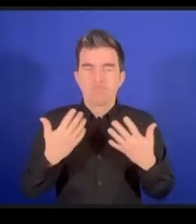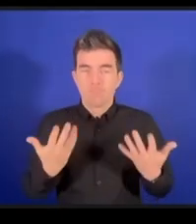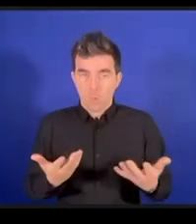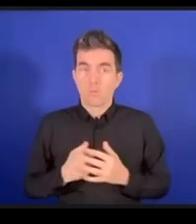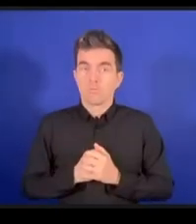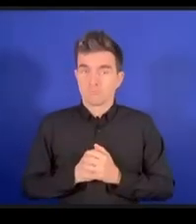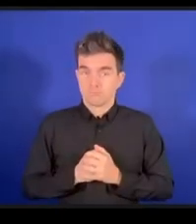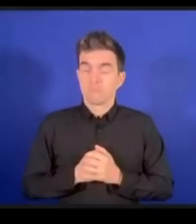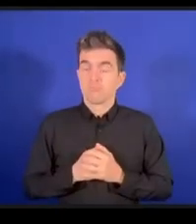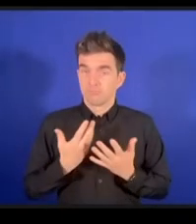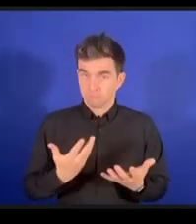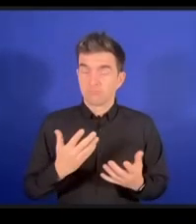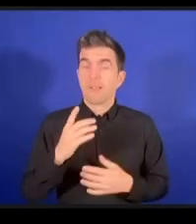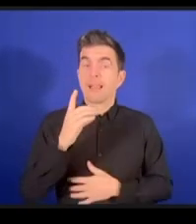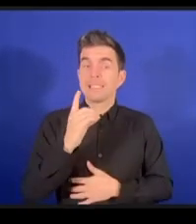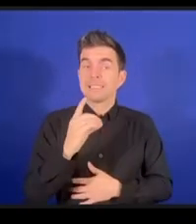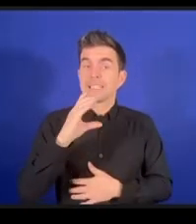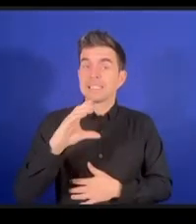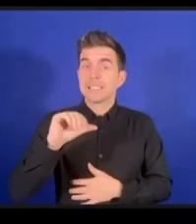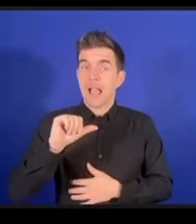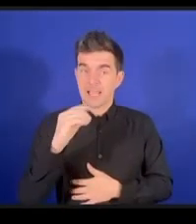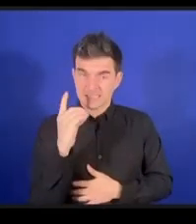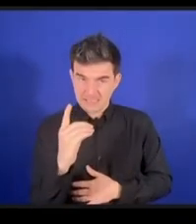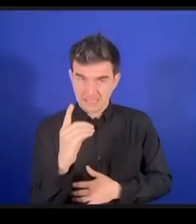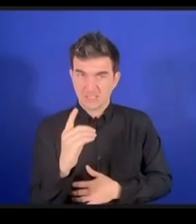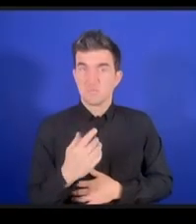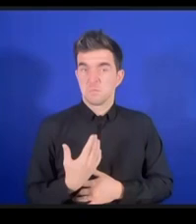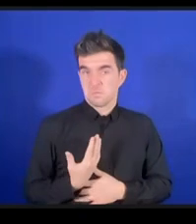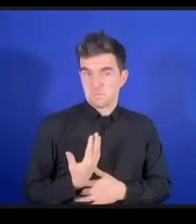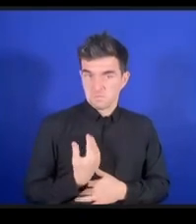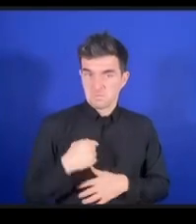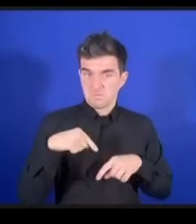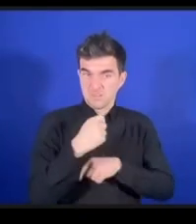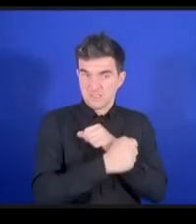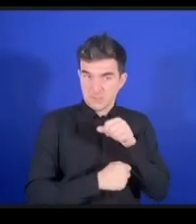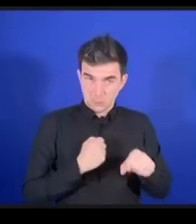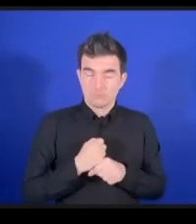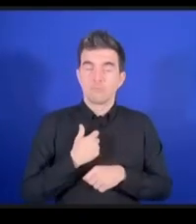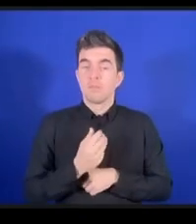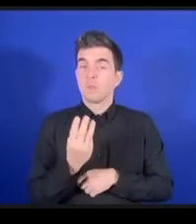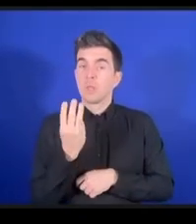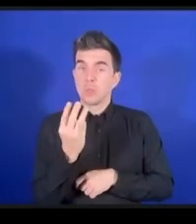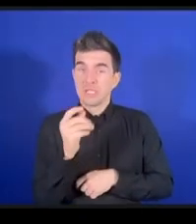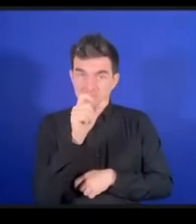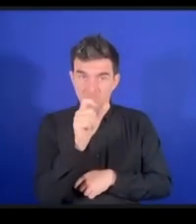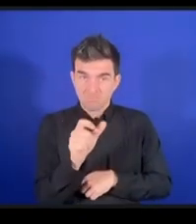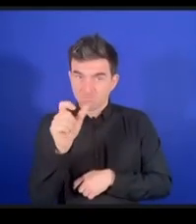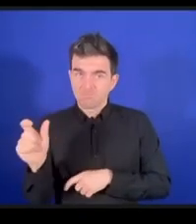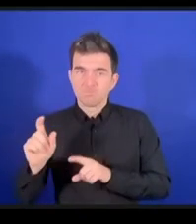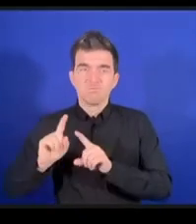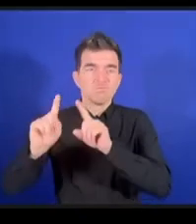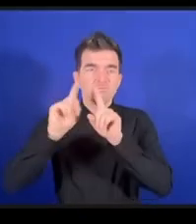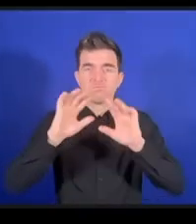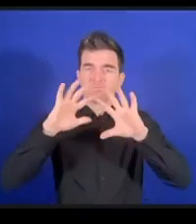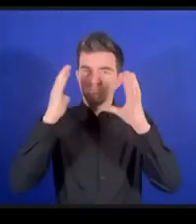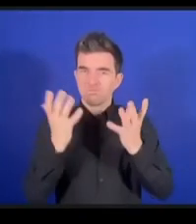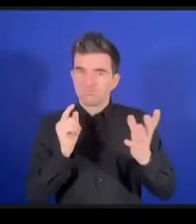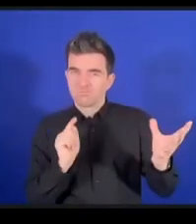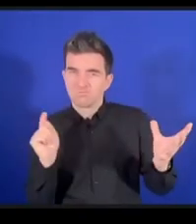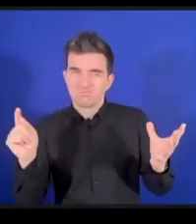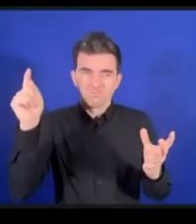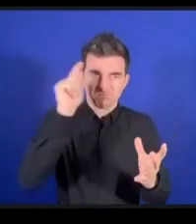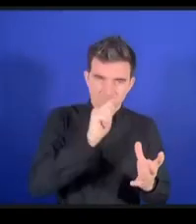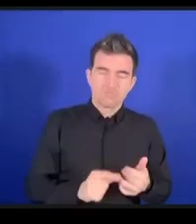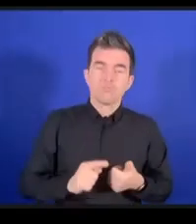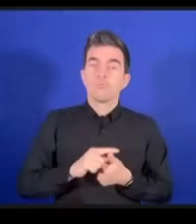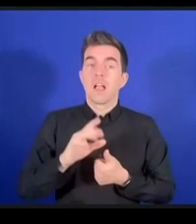1人はアフリカからもう1人はアジア太平洋地域からそしてもう1人がヨーロッパから実際にいら